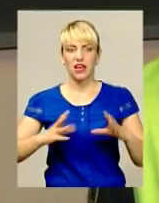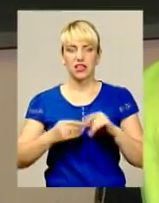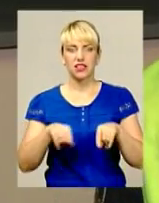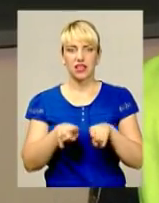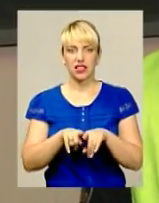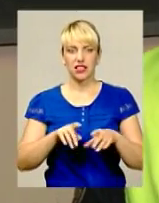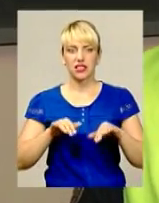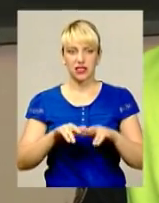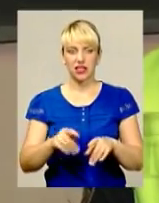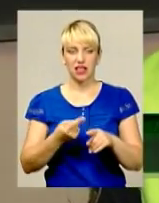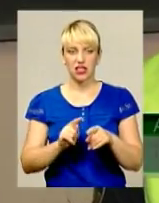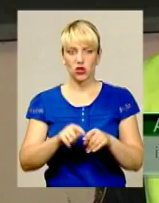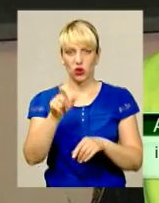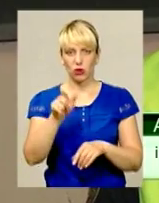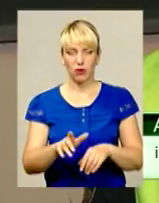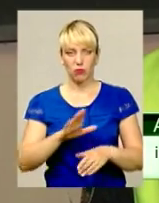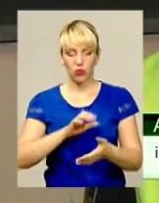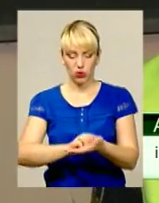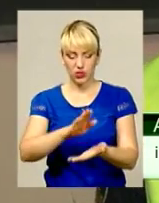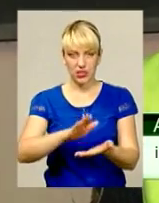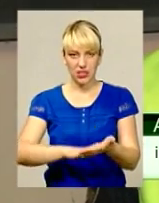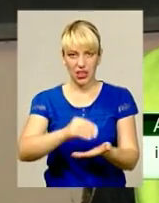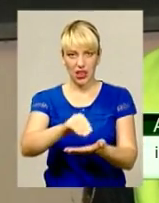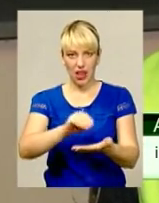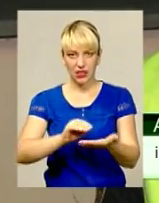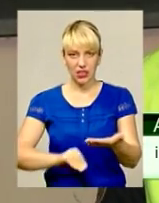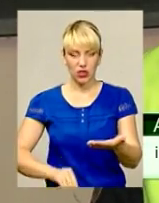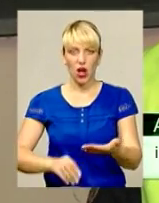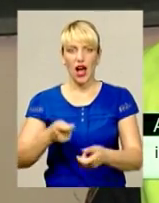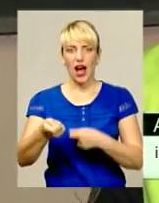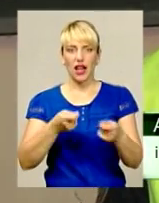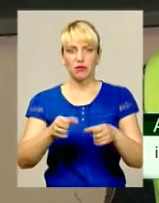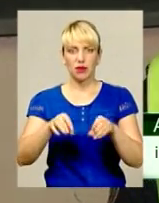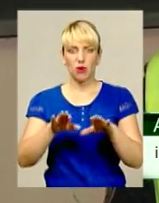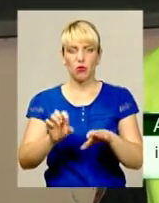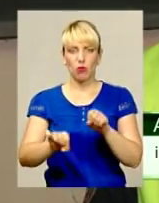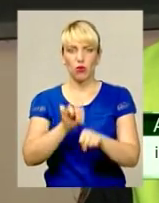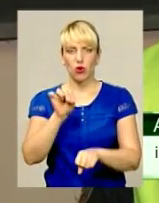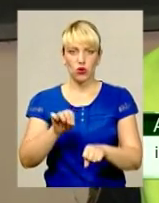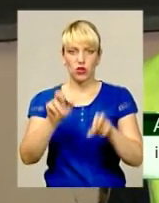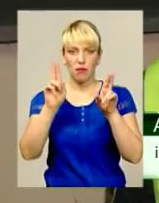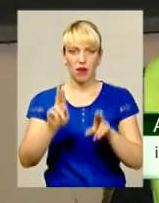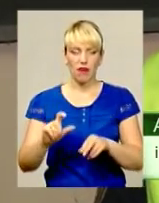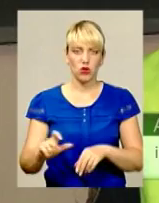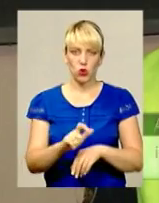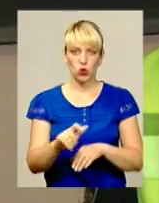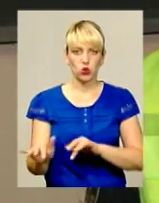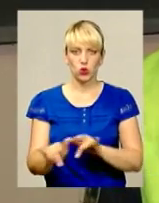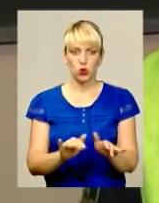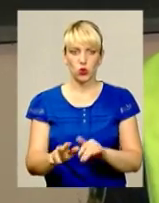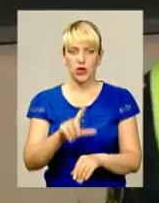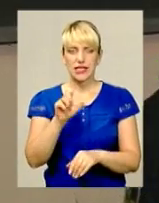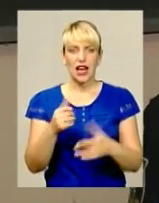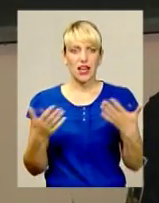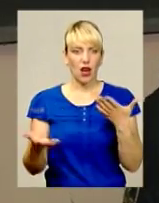своїх дій на цю даного громадянина було складено адмінпостанову про порушення правил дорожнього руху, за